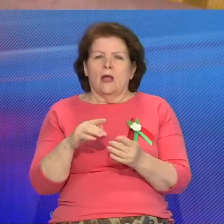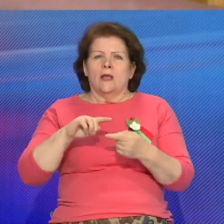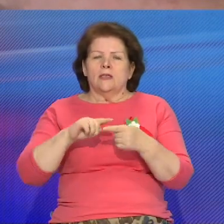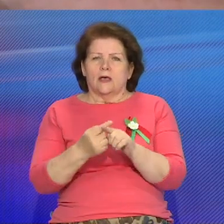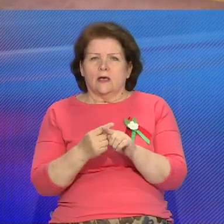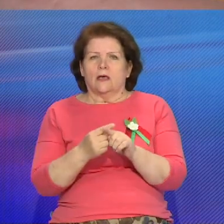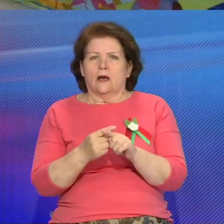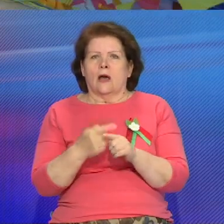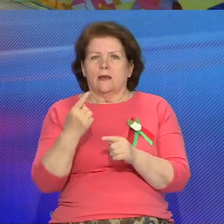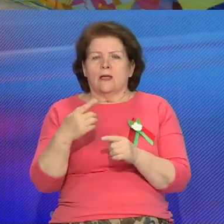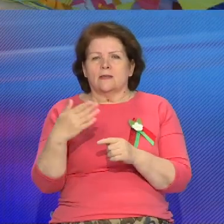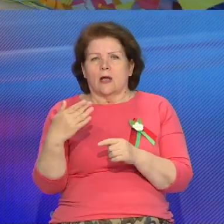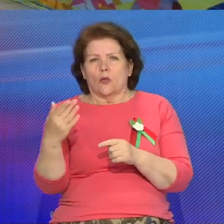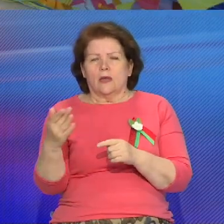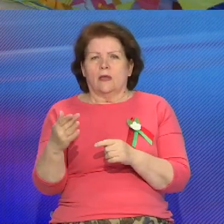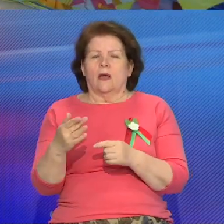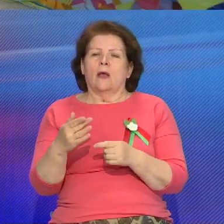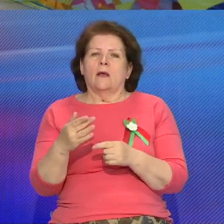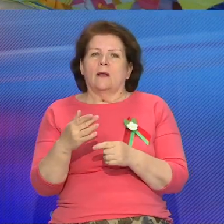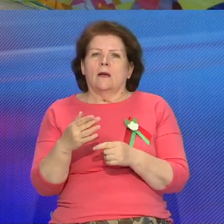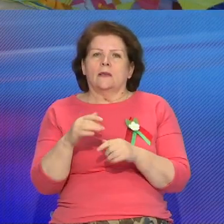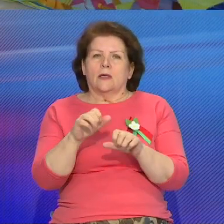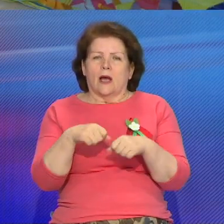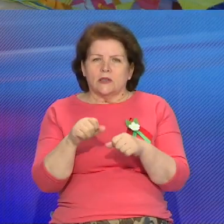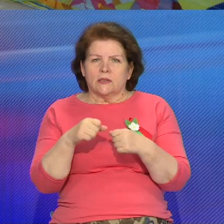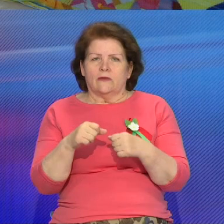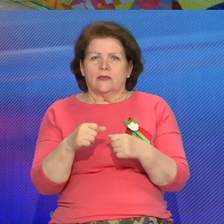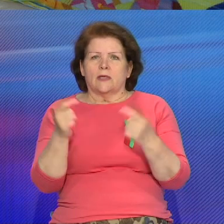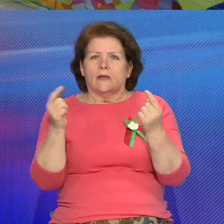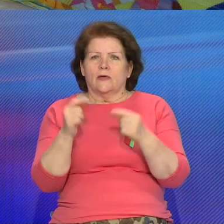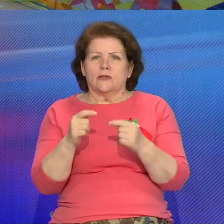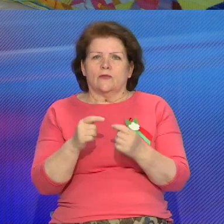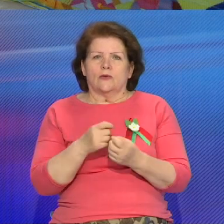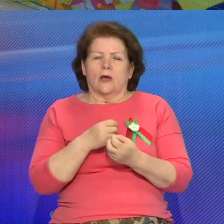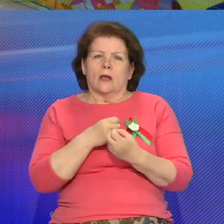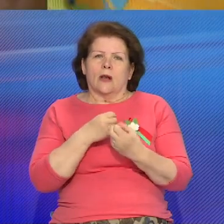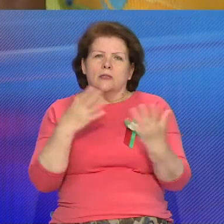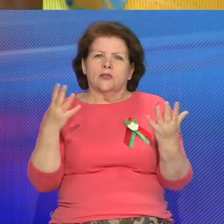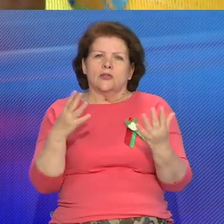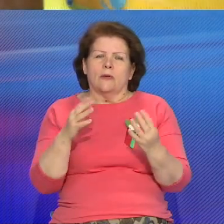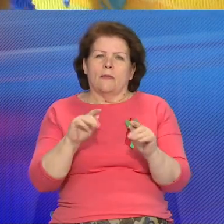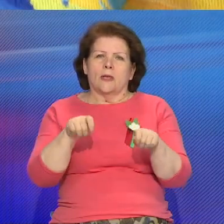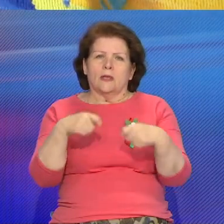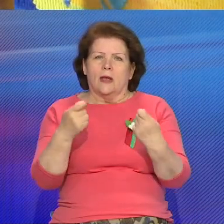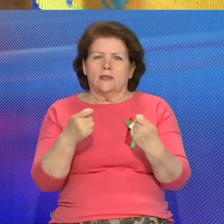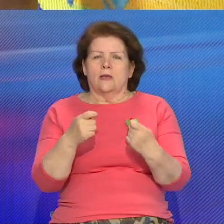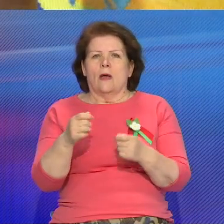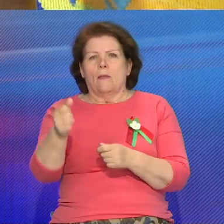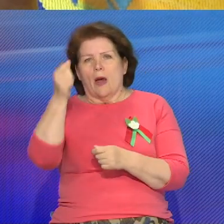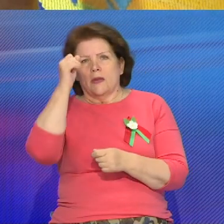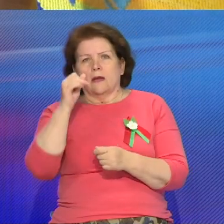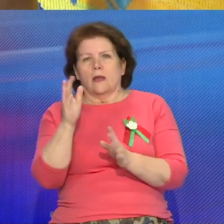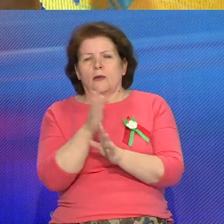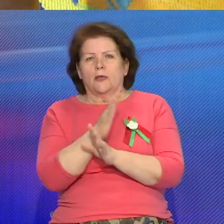ткацтва, якой Волода и Алена Шунейка, дазваляя наибольш маляў ніча і ярка перадать нюансы архітектурных помнікаў і прыроды.